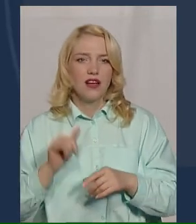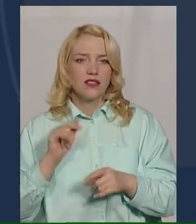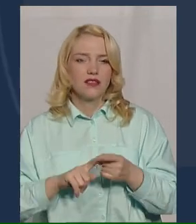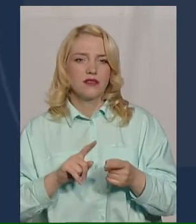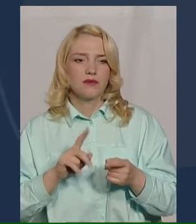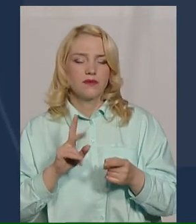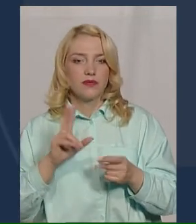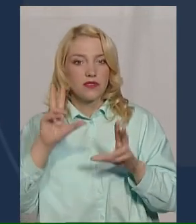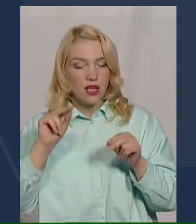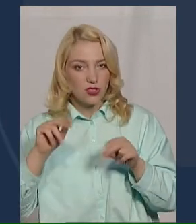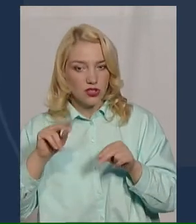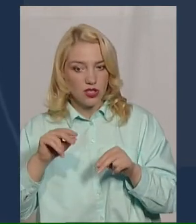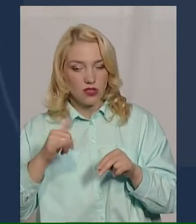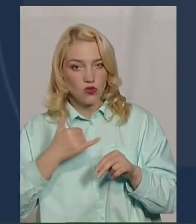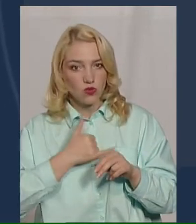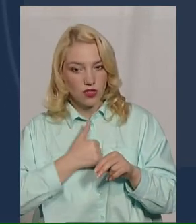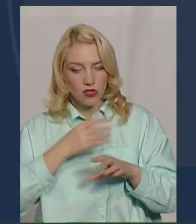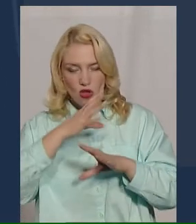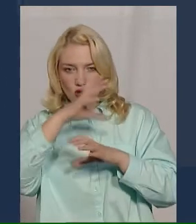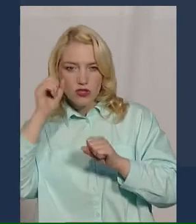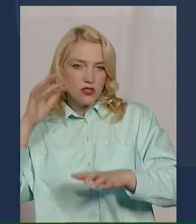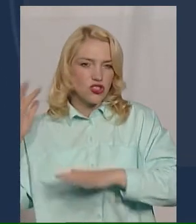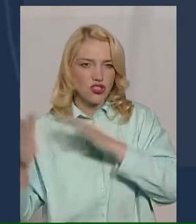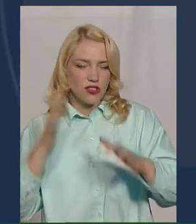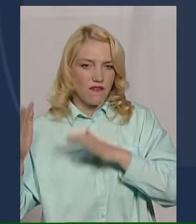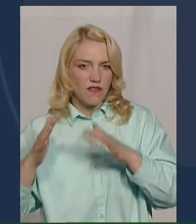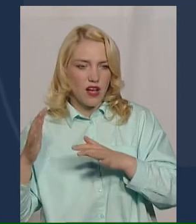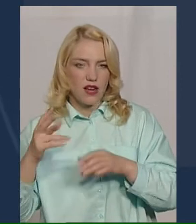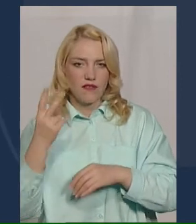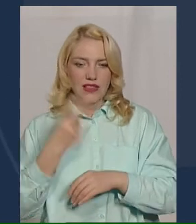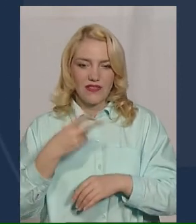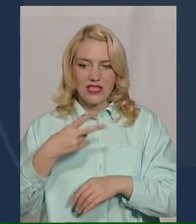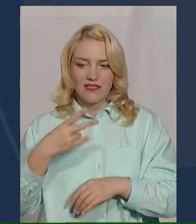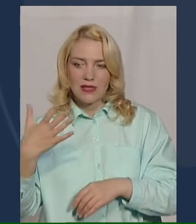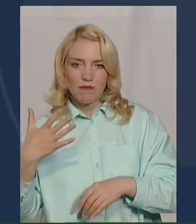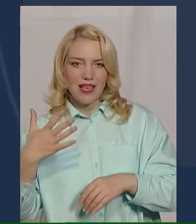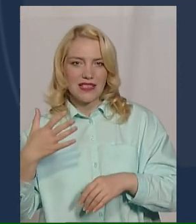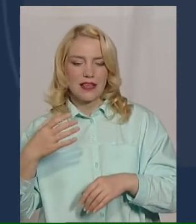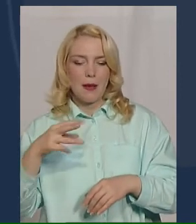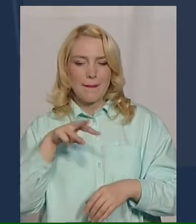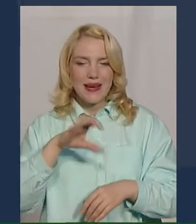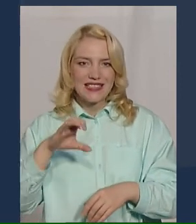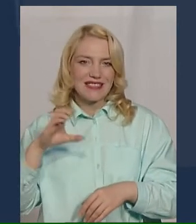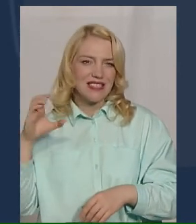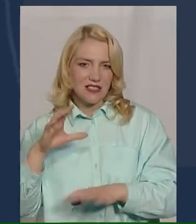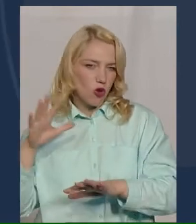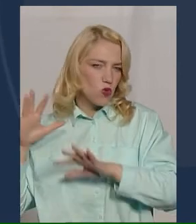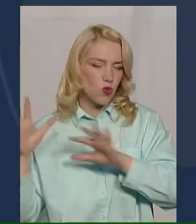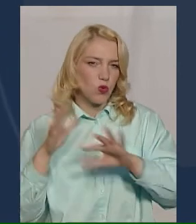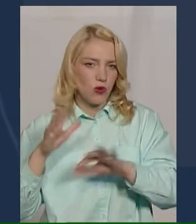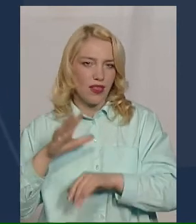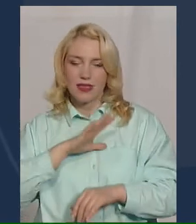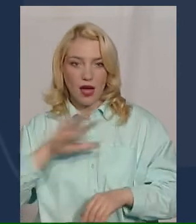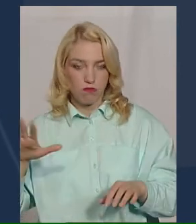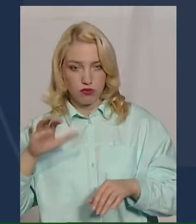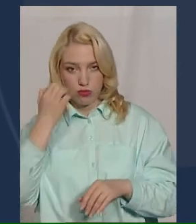На щастя, у нас значніх шквалів таких, щоб за 20-25 міліметрів в секунду не було. І за